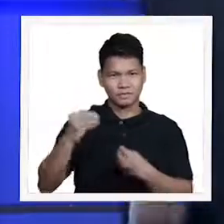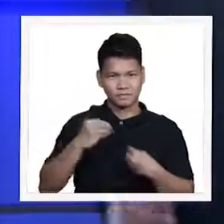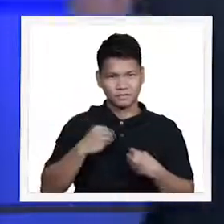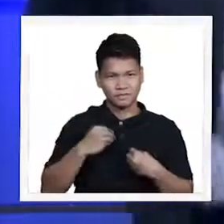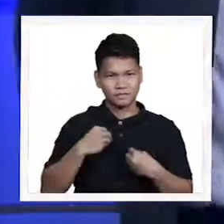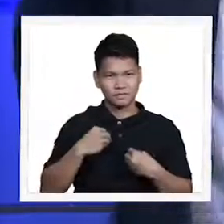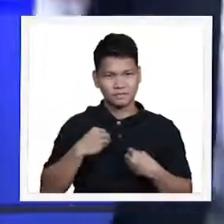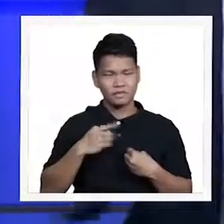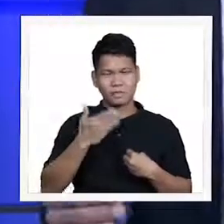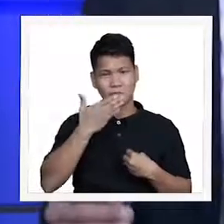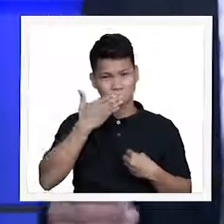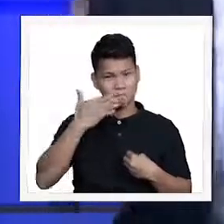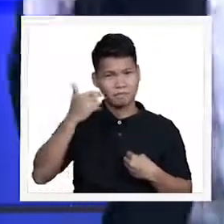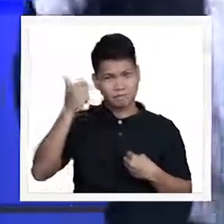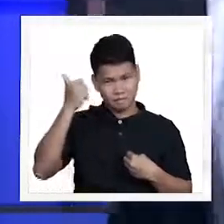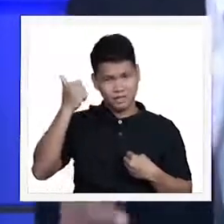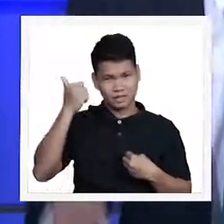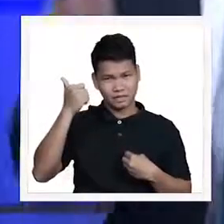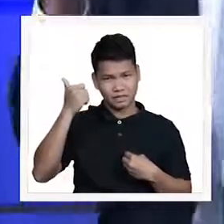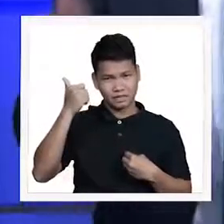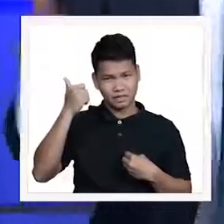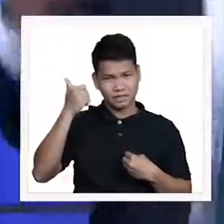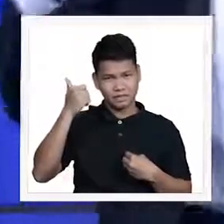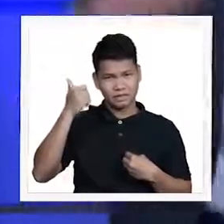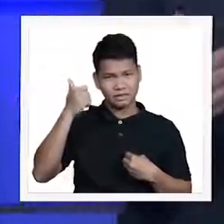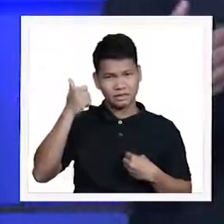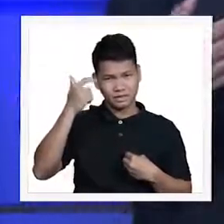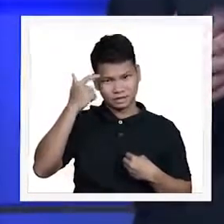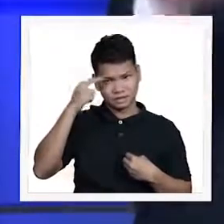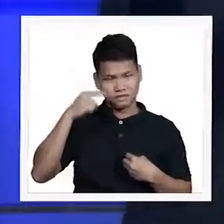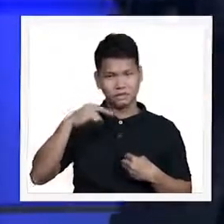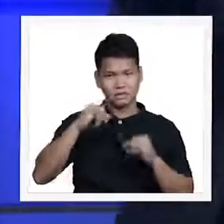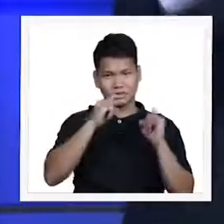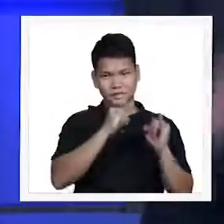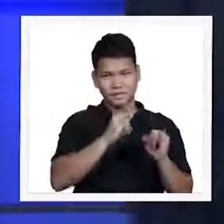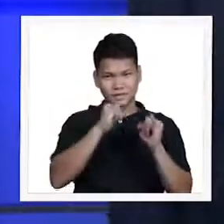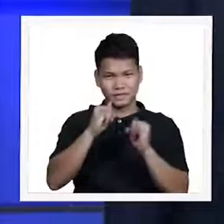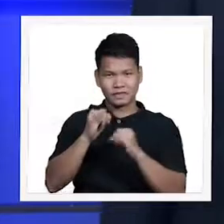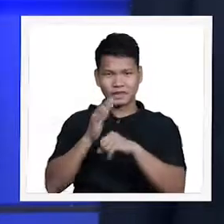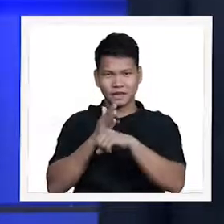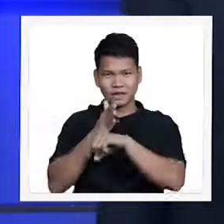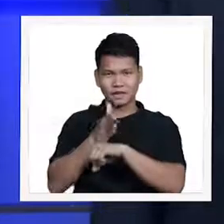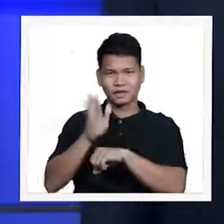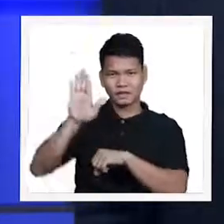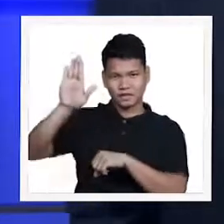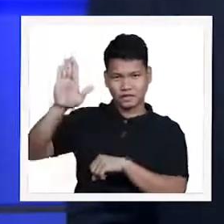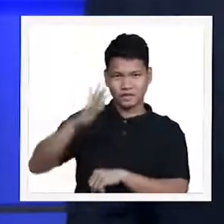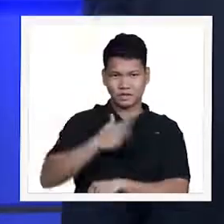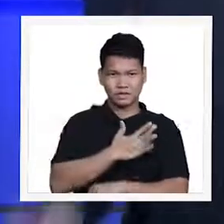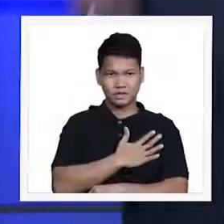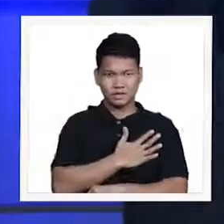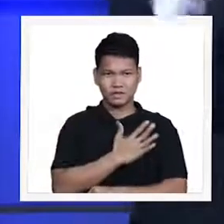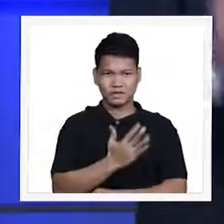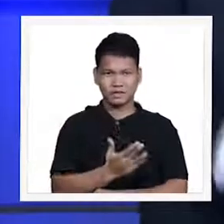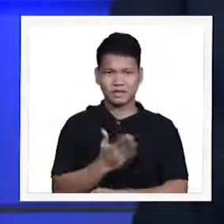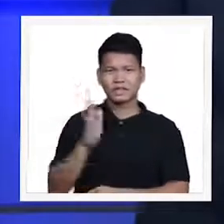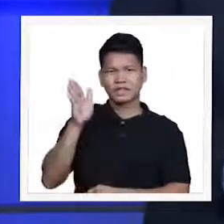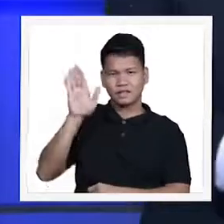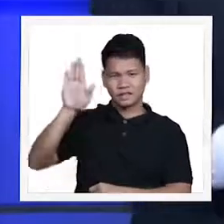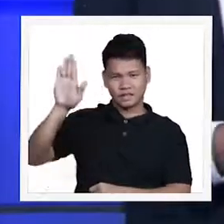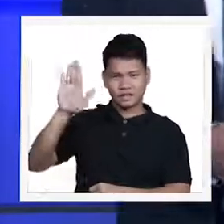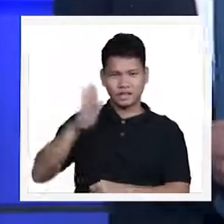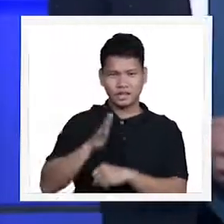kung ano po ang mas maganda para sa atin according to His will and according